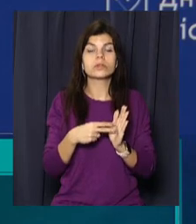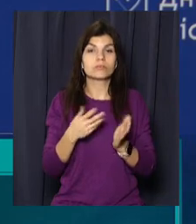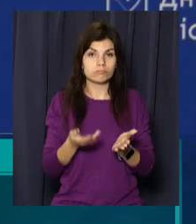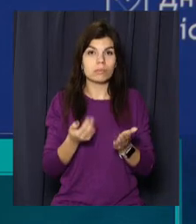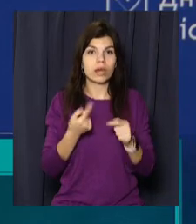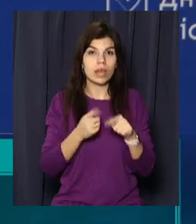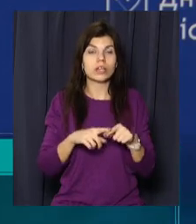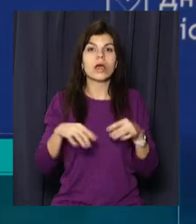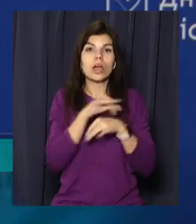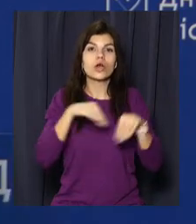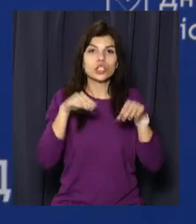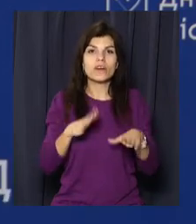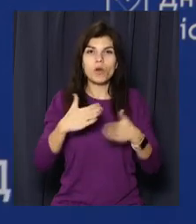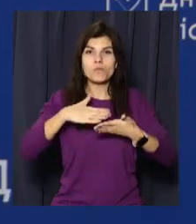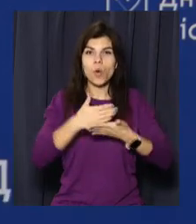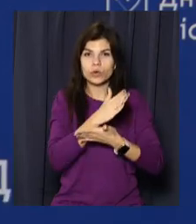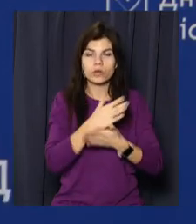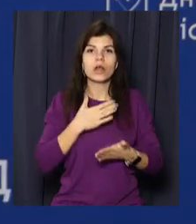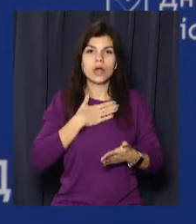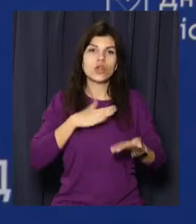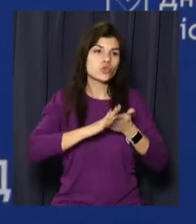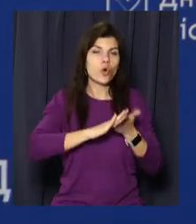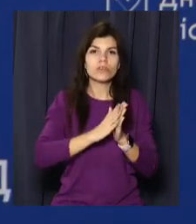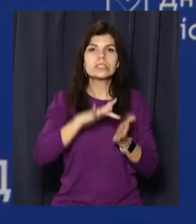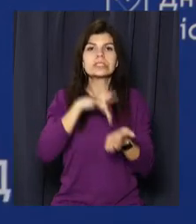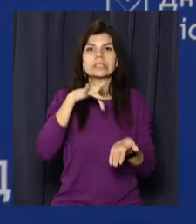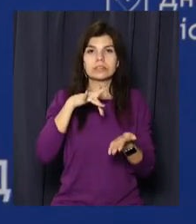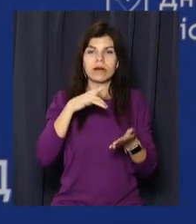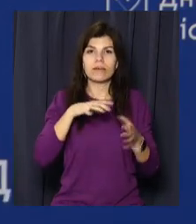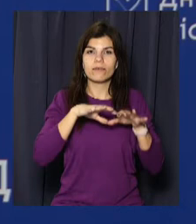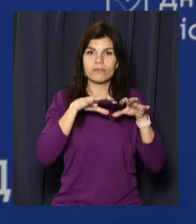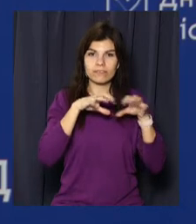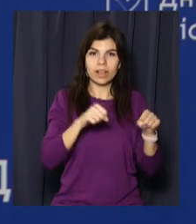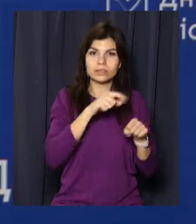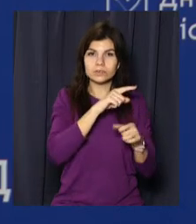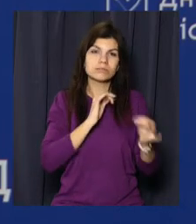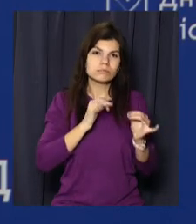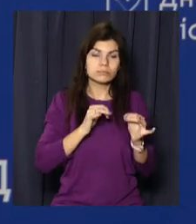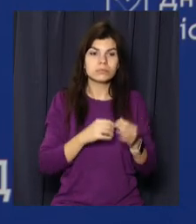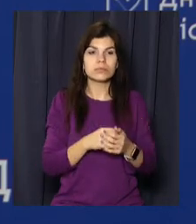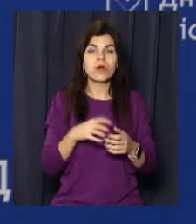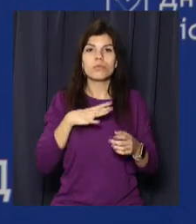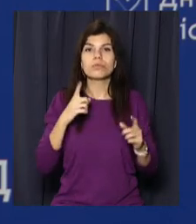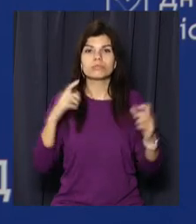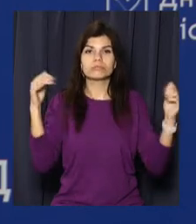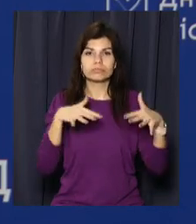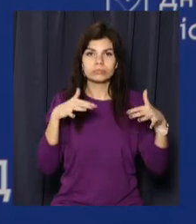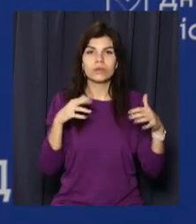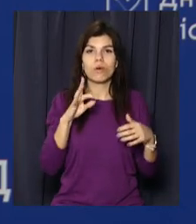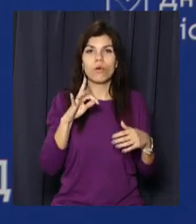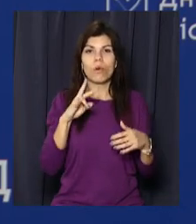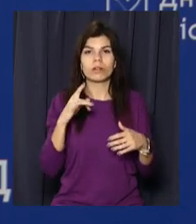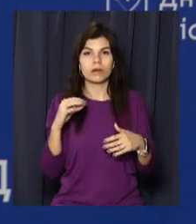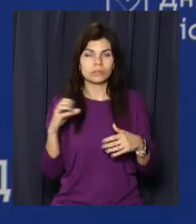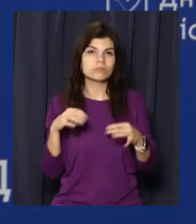на 300 мільйонів, ніж в цьому році. Житлове господарство, ввеличення у нас